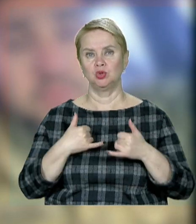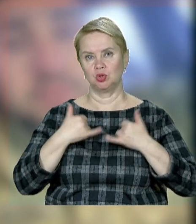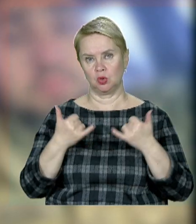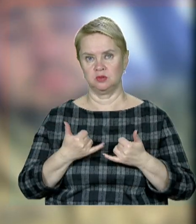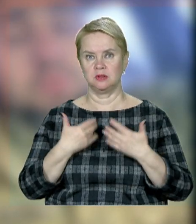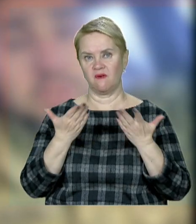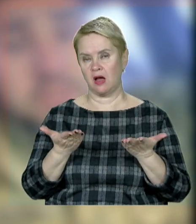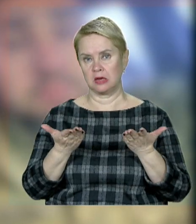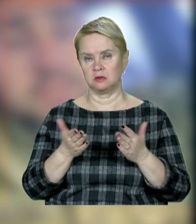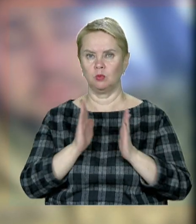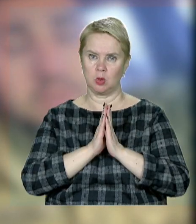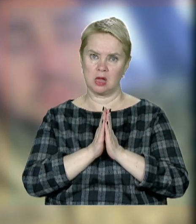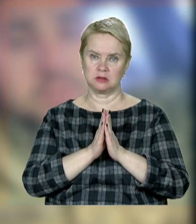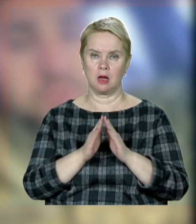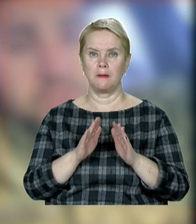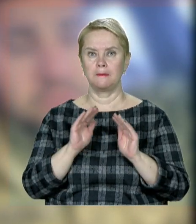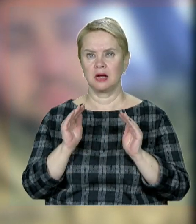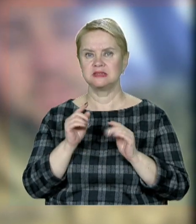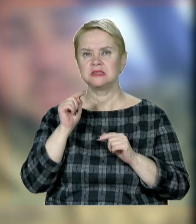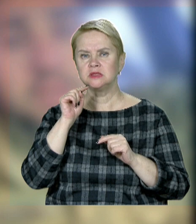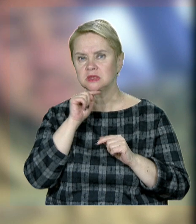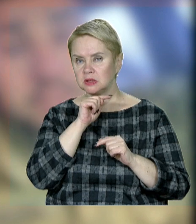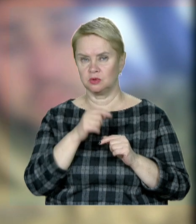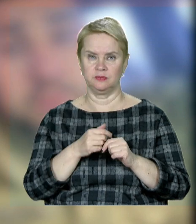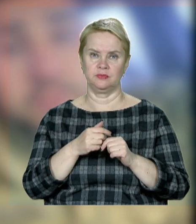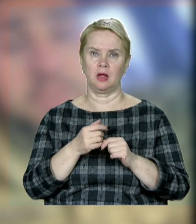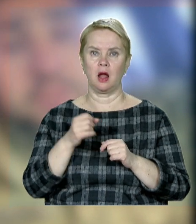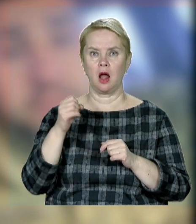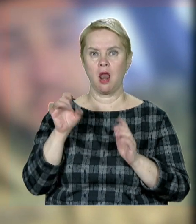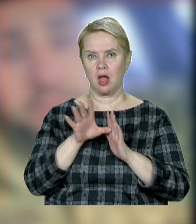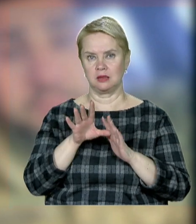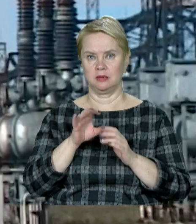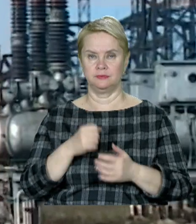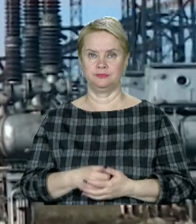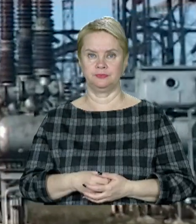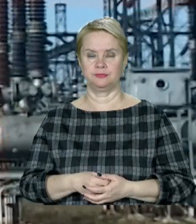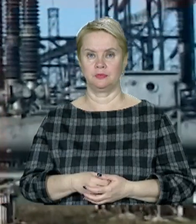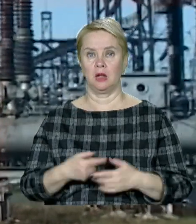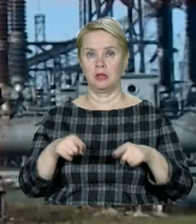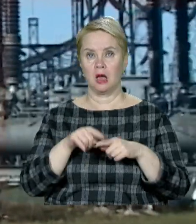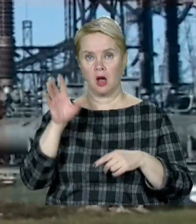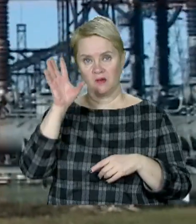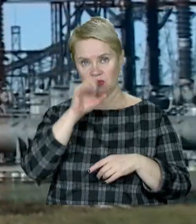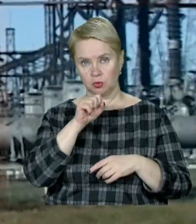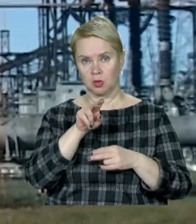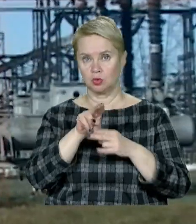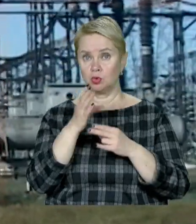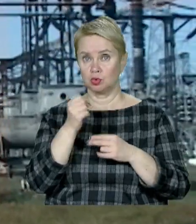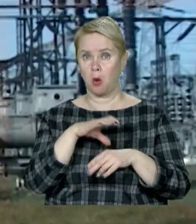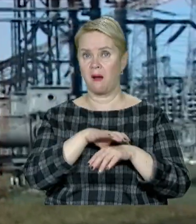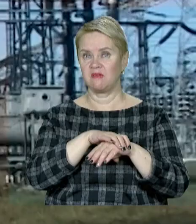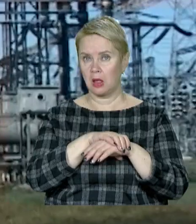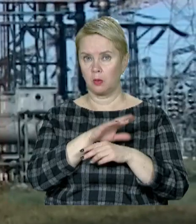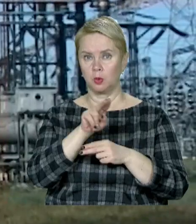звертаюся до вас. Будь ласка, максимально заощаджуємо електроенергію». Також вночі ворог атакував ще й